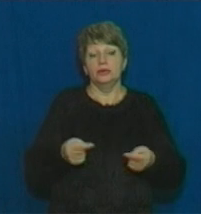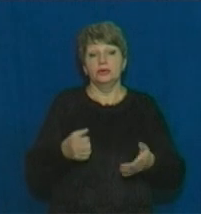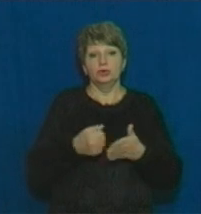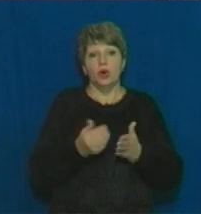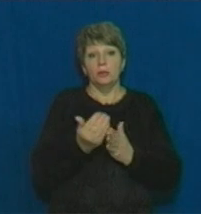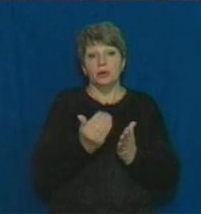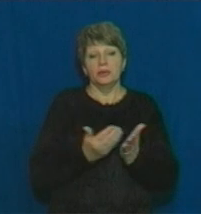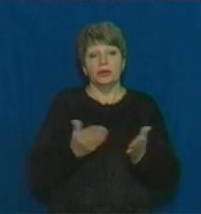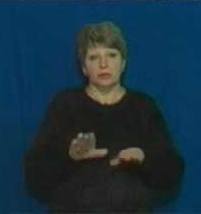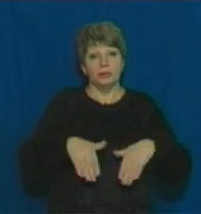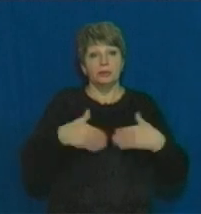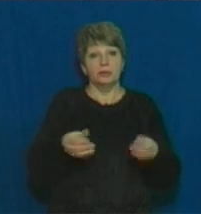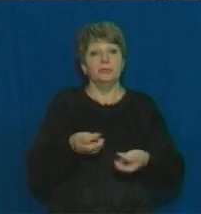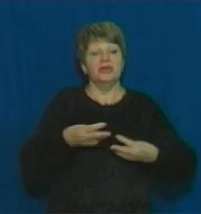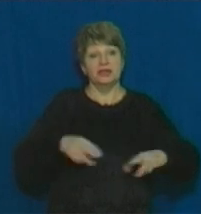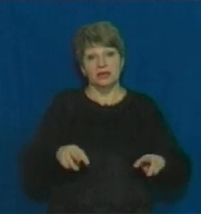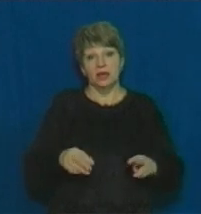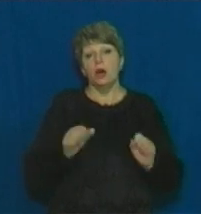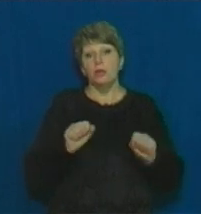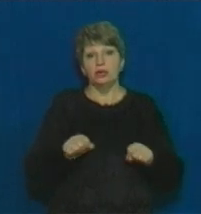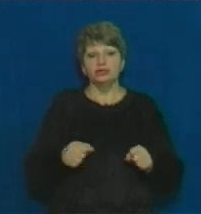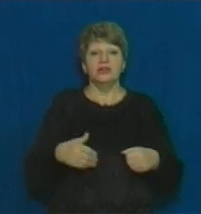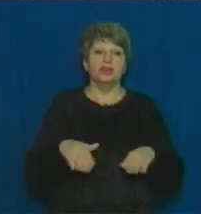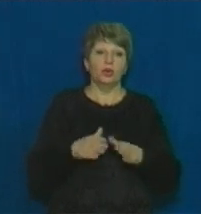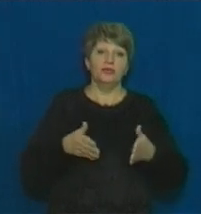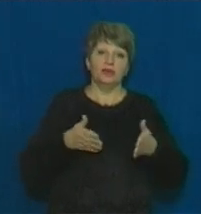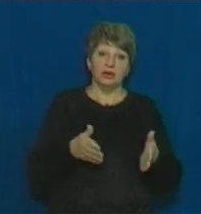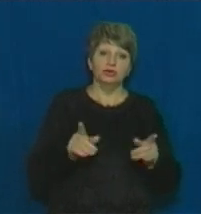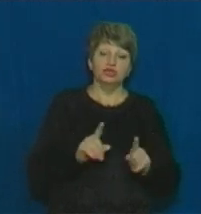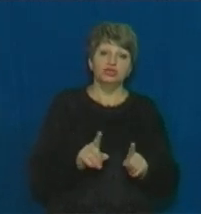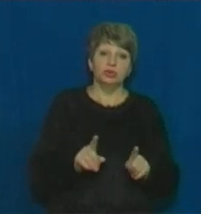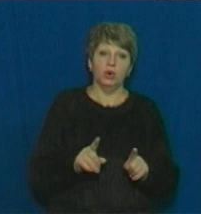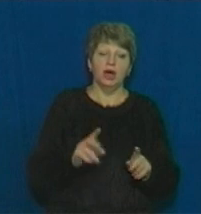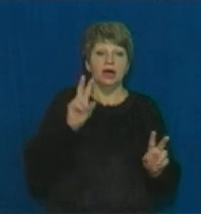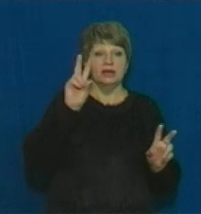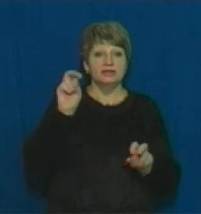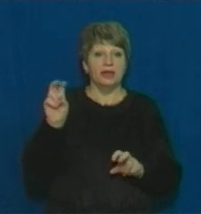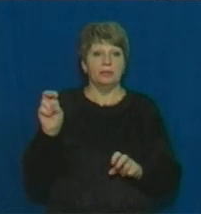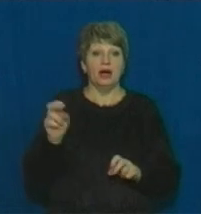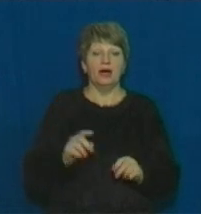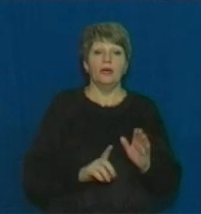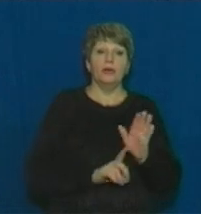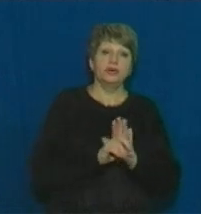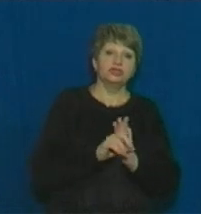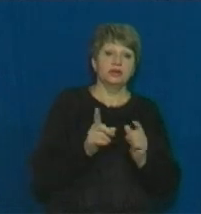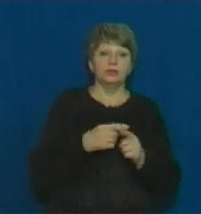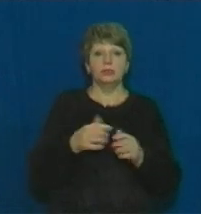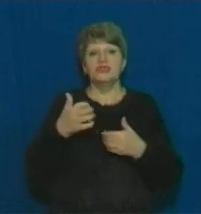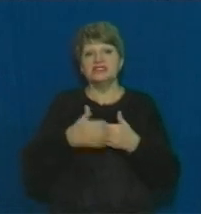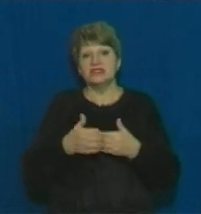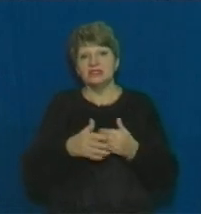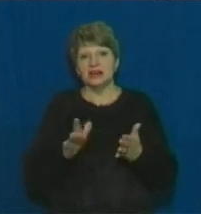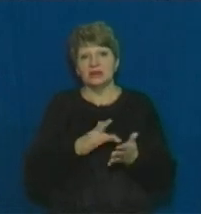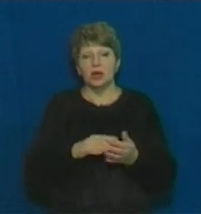пропонує міністерство. Можливо, такий варіант, що тема одна не на початку книги, а всередині книги. Тобто